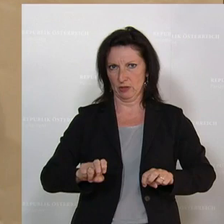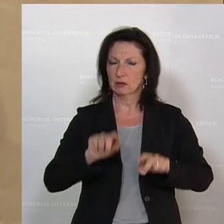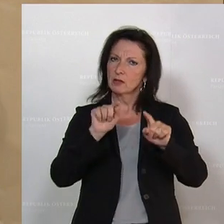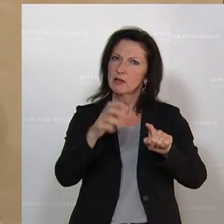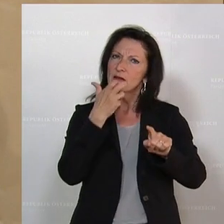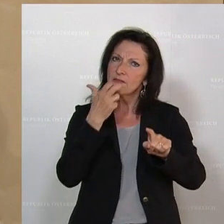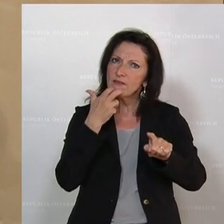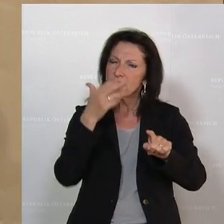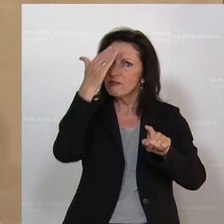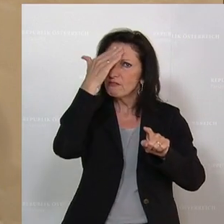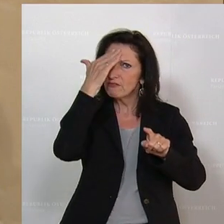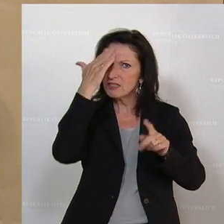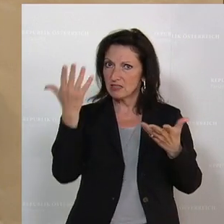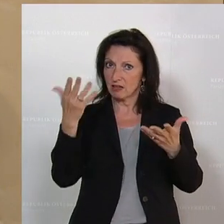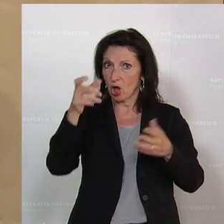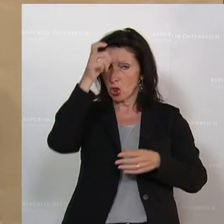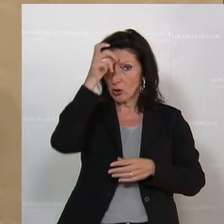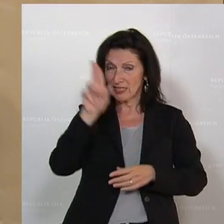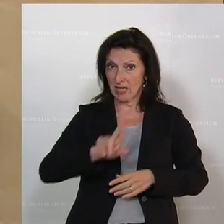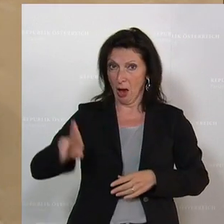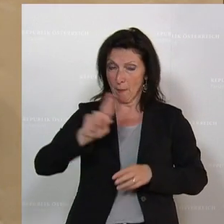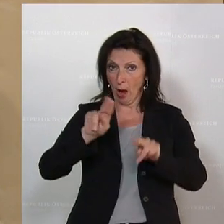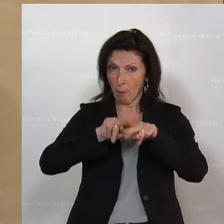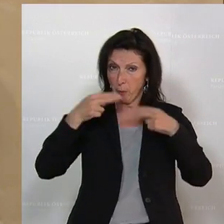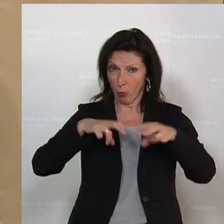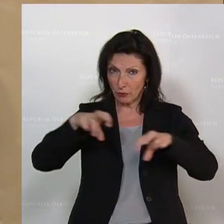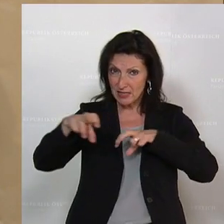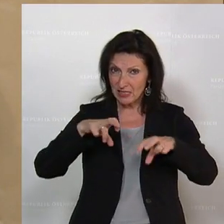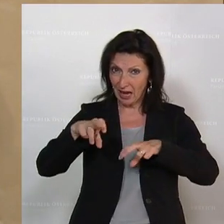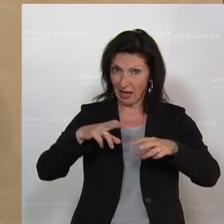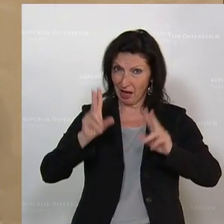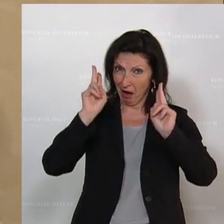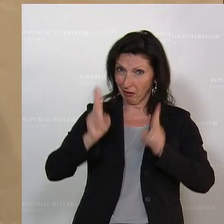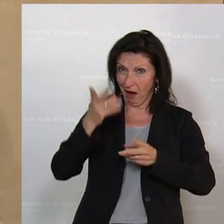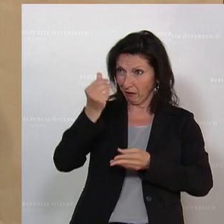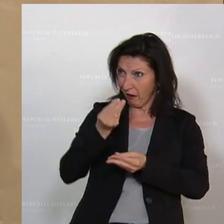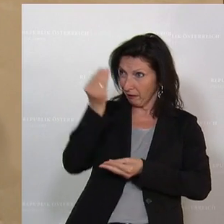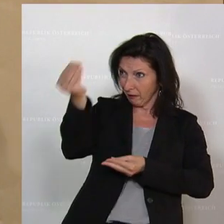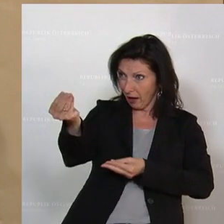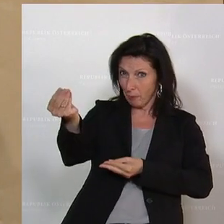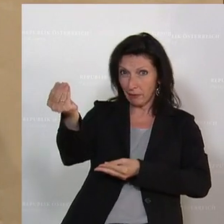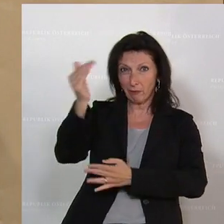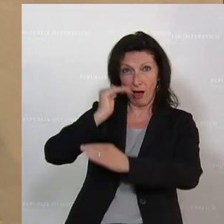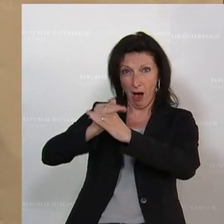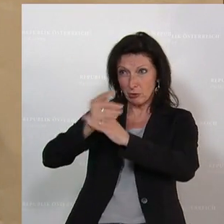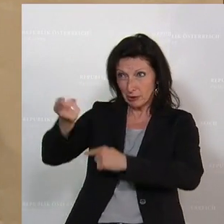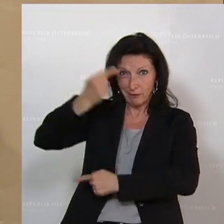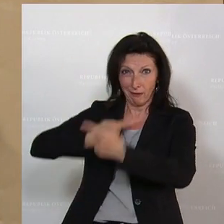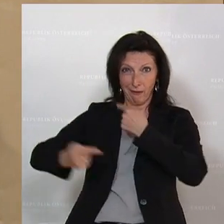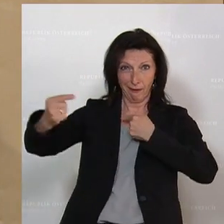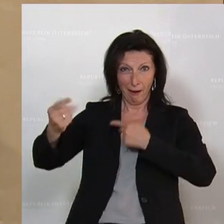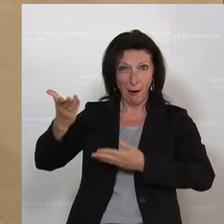mutmaßliche Käuflichkeit der türkisblauen Bundesregierung. Ist das tatsächlich umgesetzt worden in der Praxis?